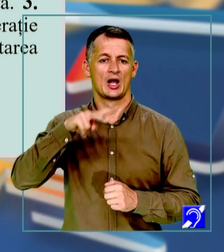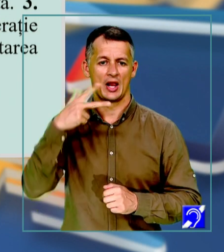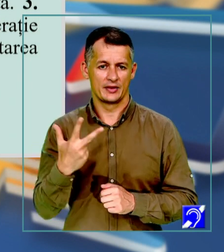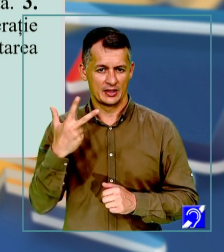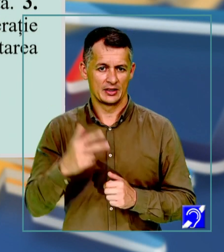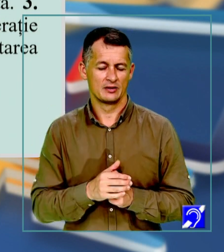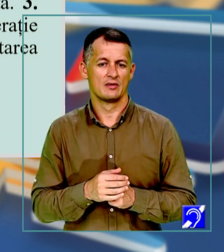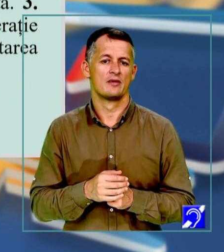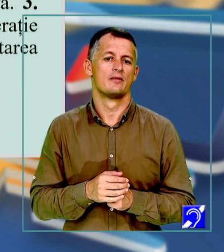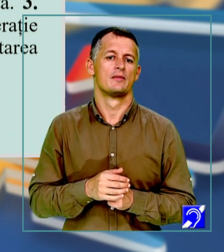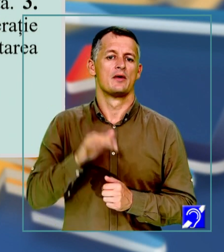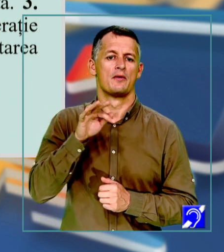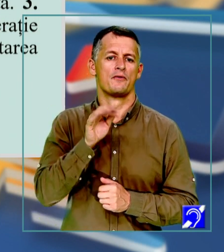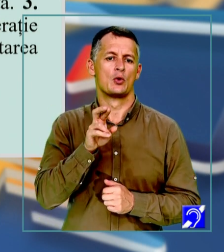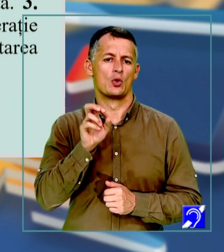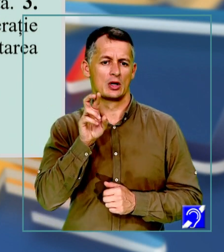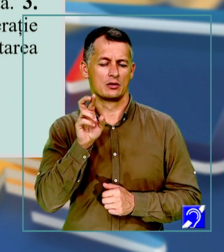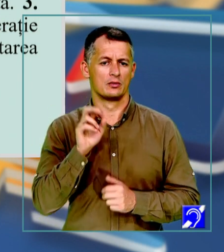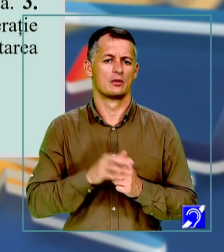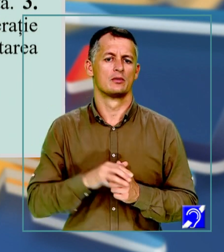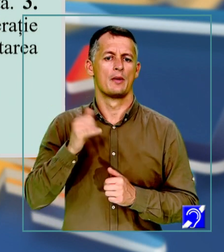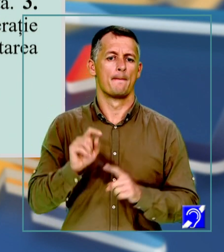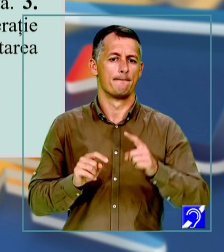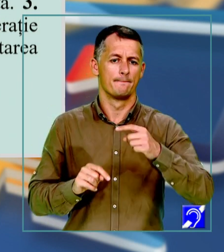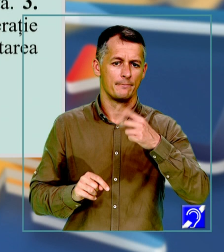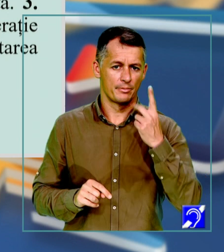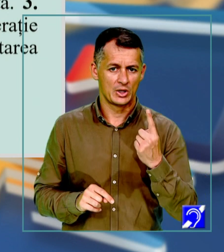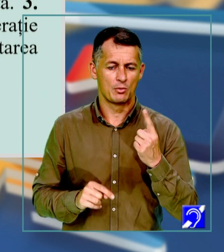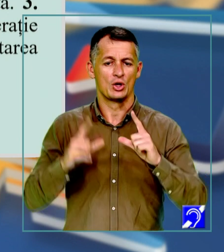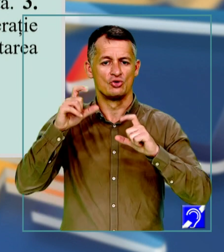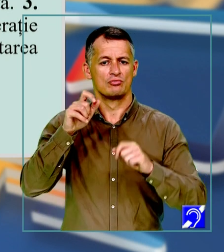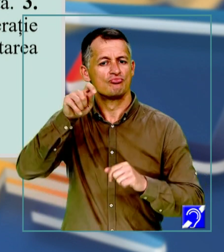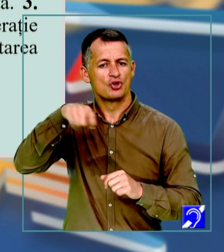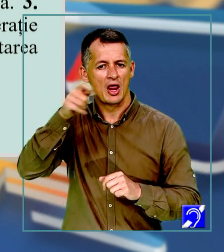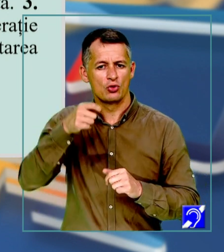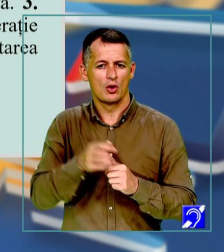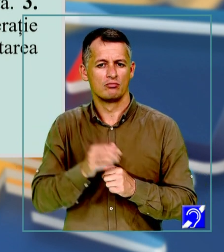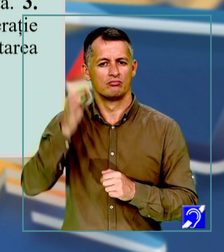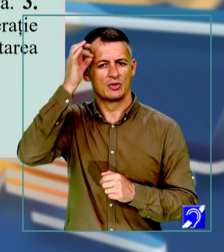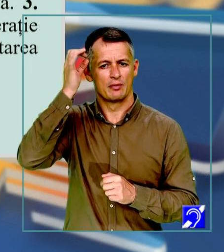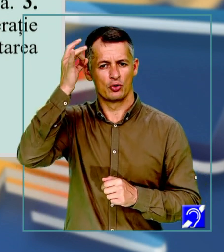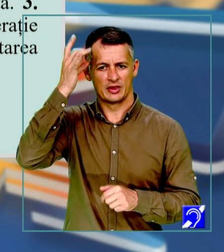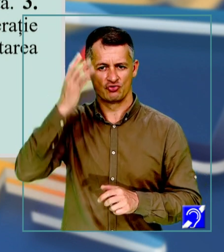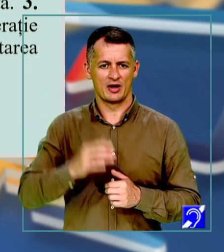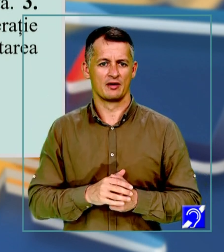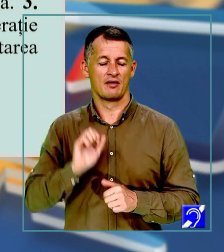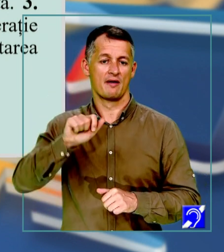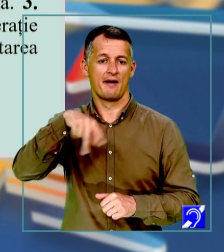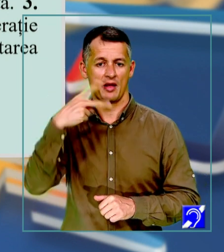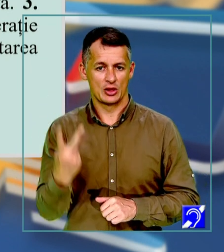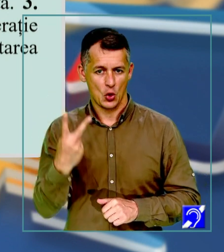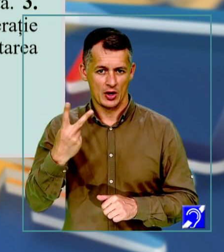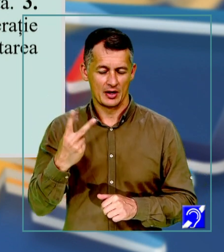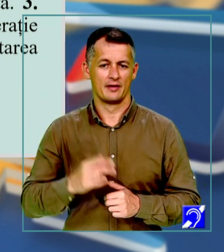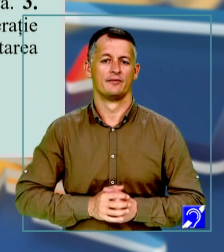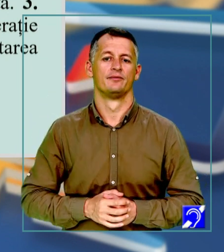sunt sensuri figurate. Primul sens, imagine înșelătoare, închipuire, iluzie de șartă. Următorul sens